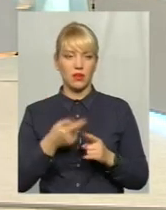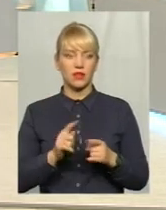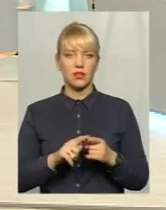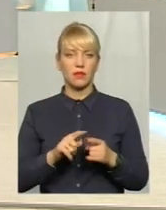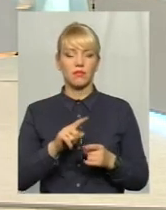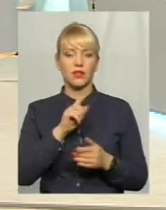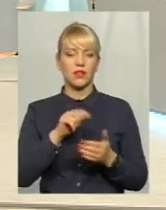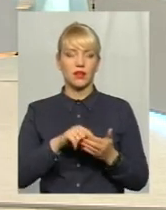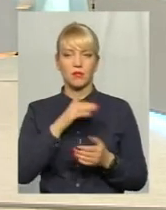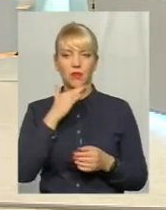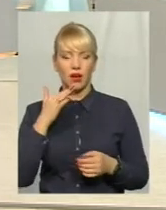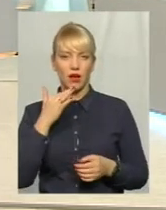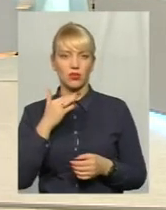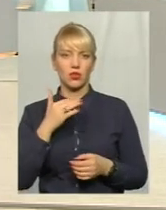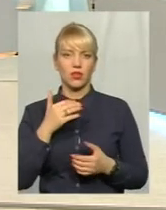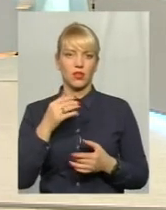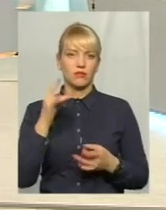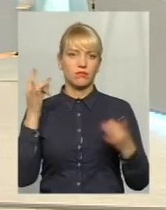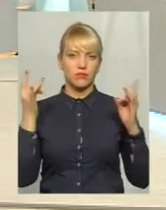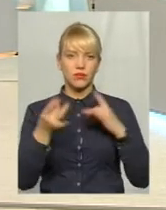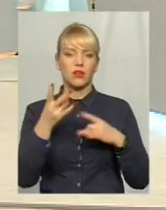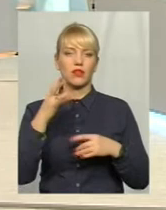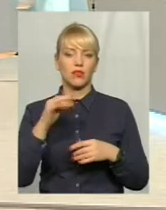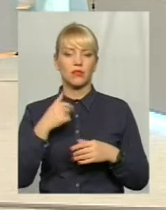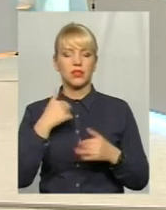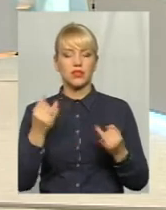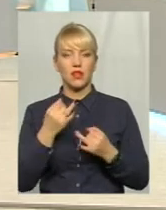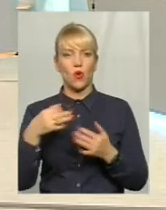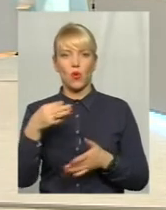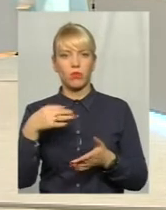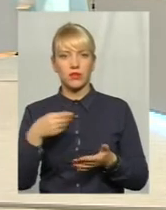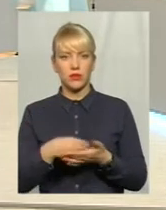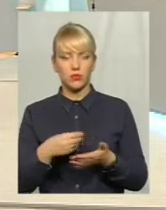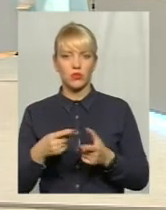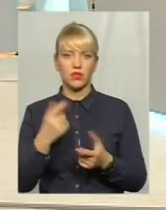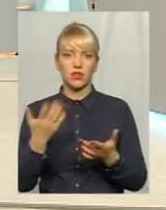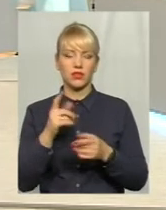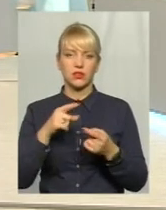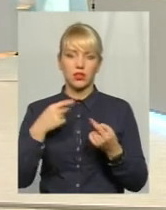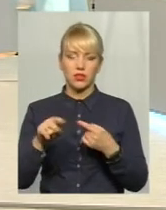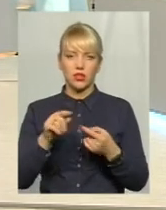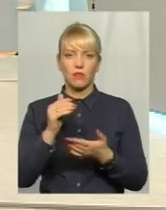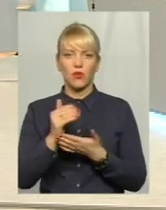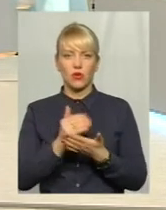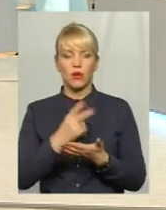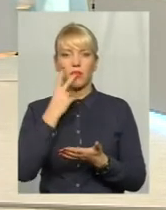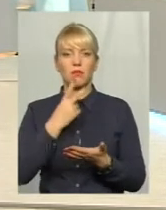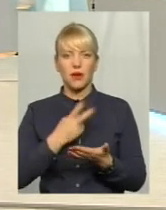дуже багато точиться і так далі. І мені цікаво, обласний бюджет чи якісь інші програми передмучають